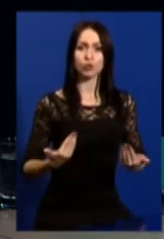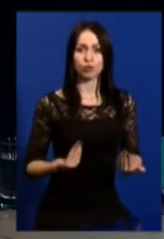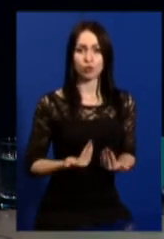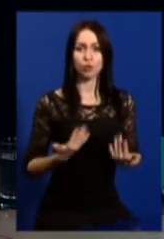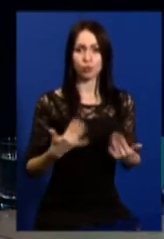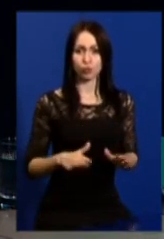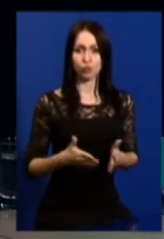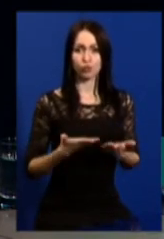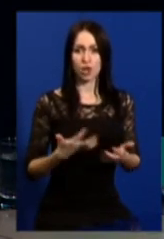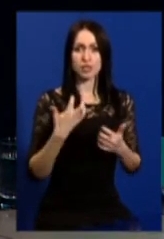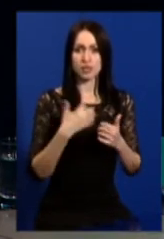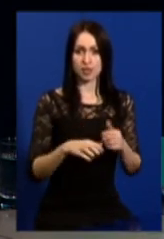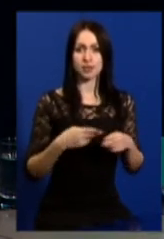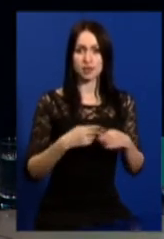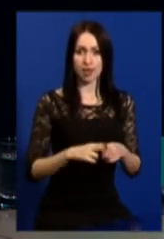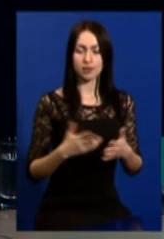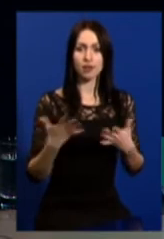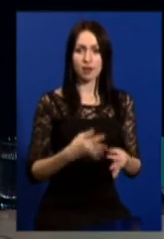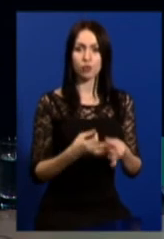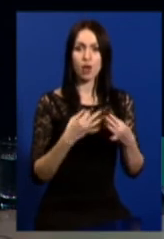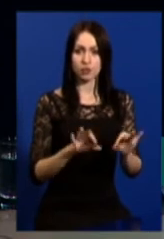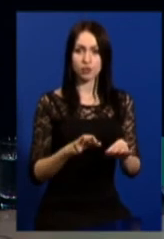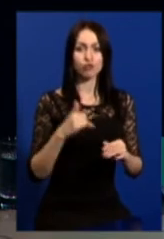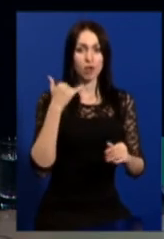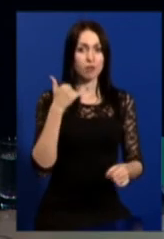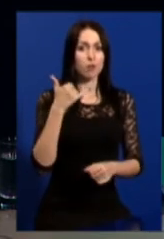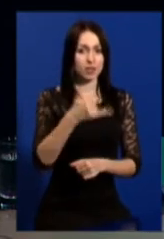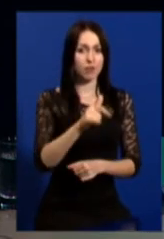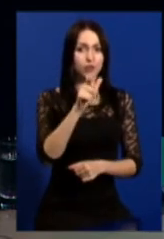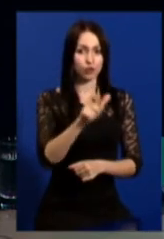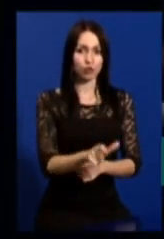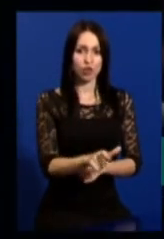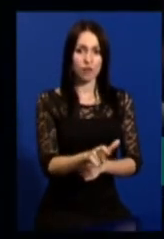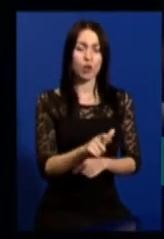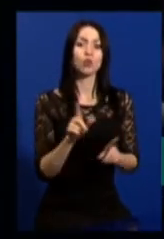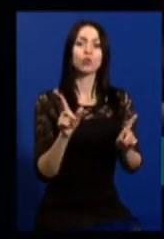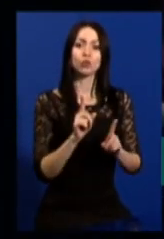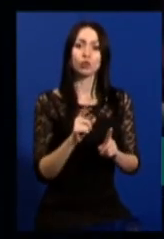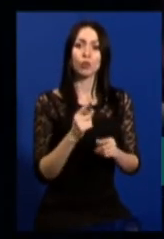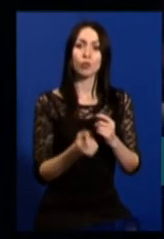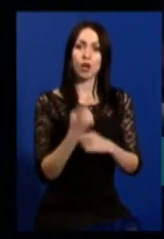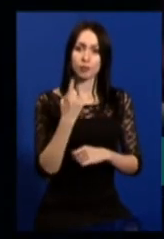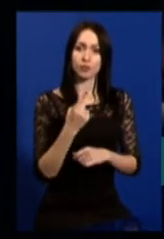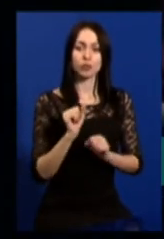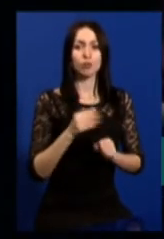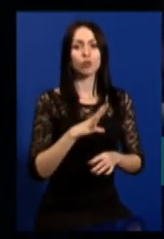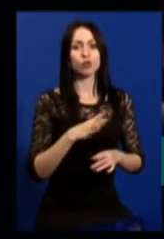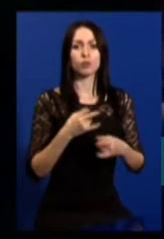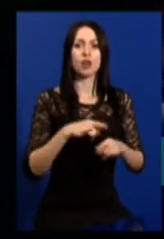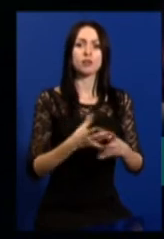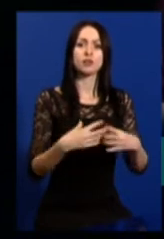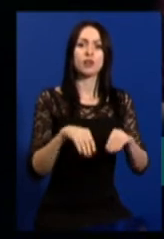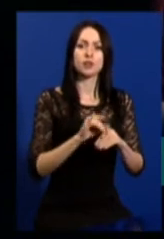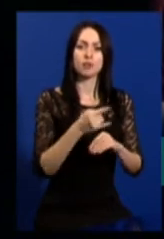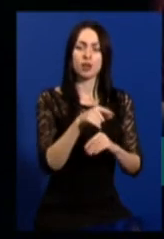серед техніки, яка дозволяє зателефонувати людині, щоб з'ясувати. Може, народилася дитина в